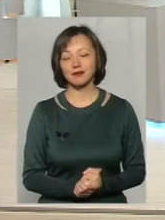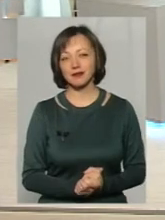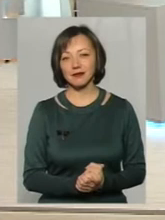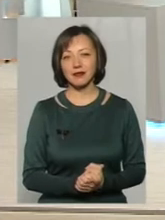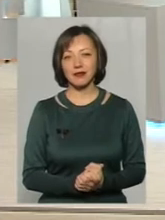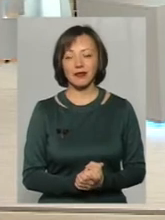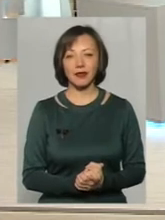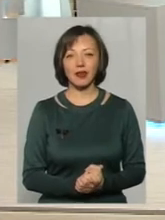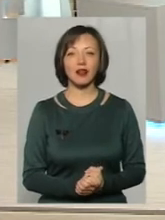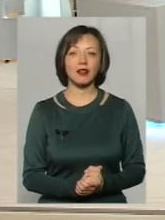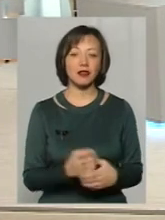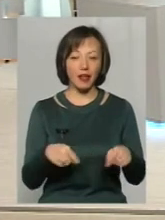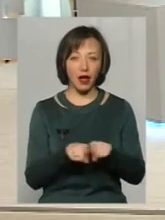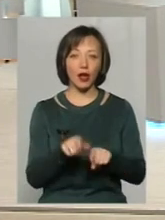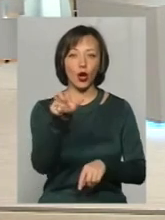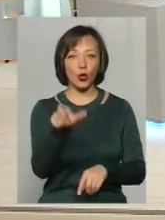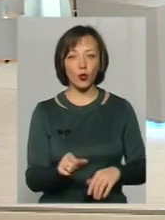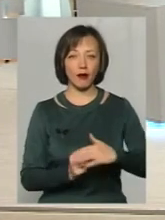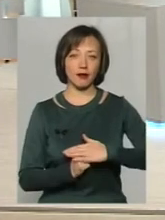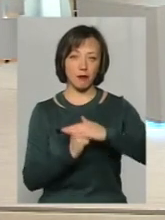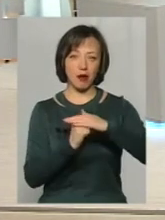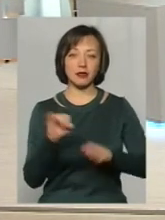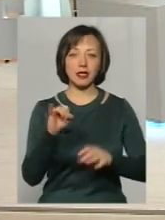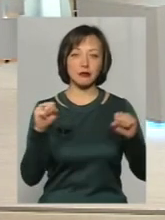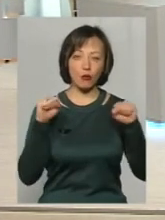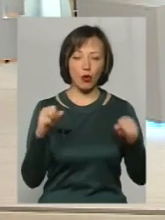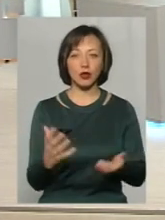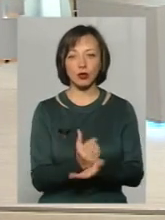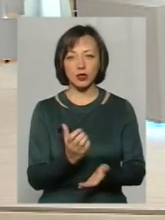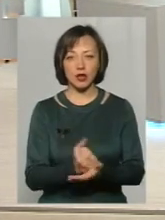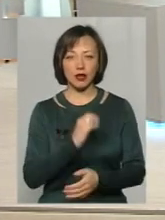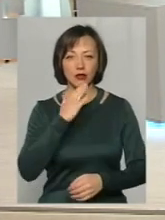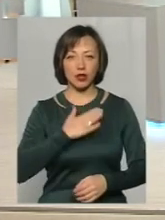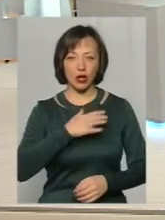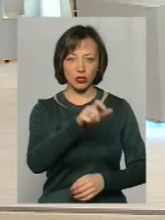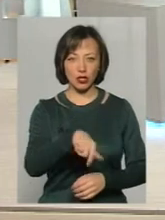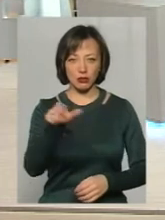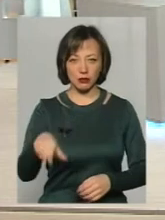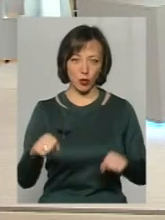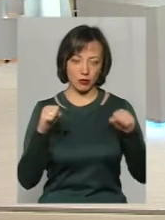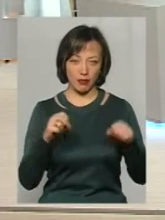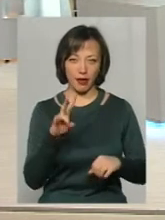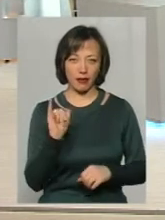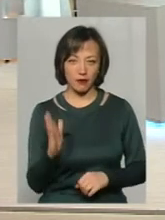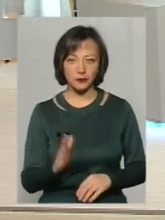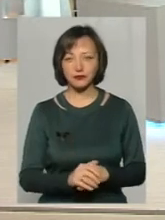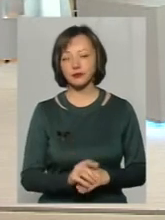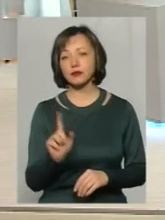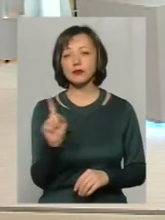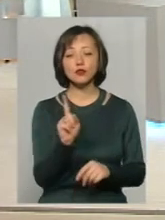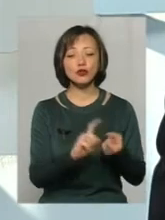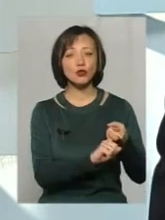якби, на отаких людях тримається і спорт, і досягнення наших спортсменів. Що стосується